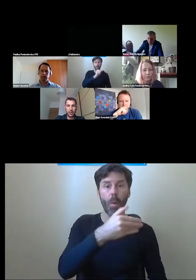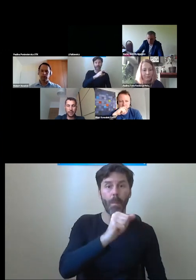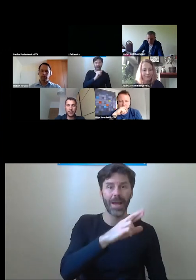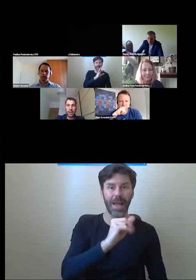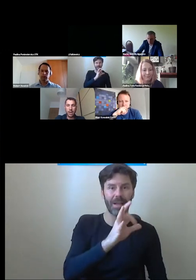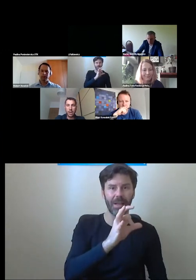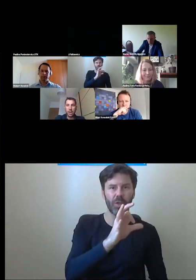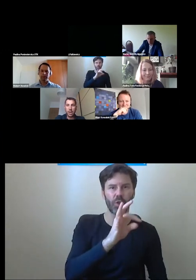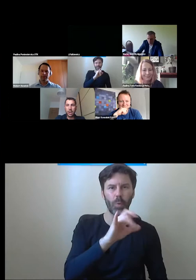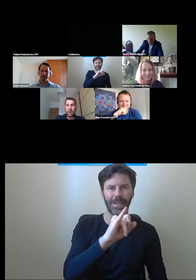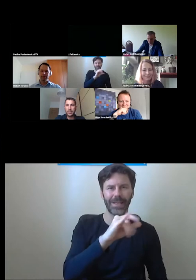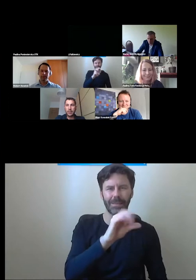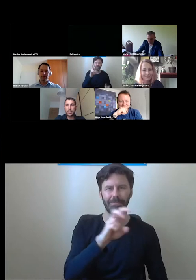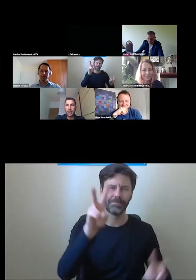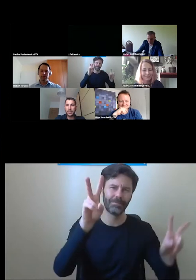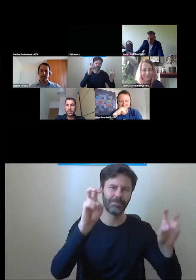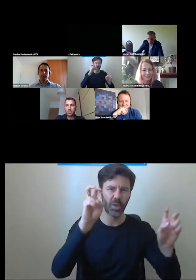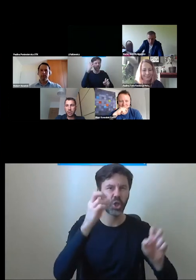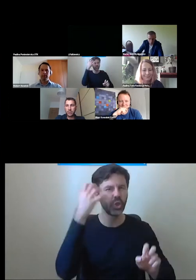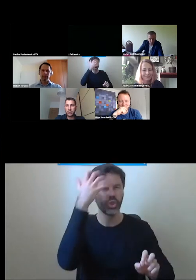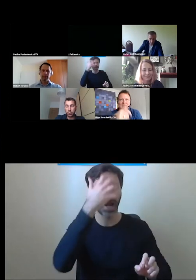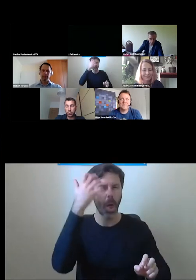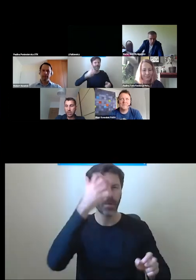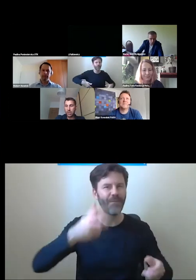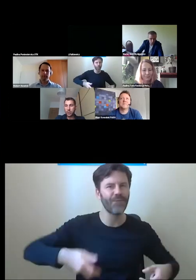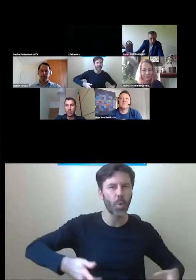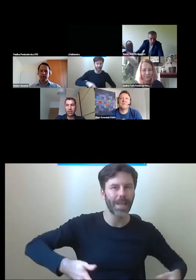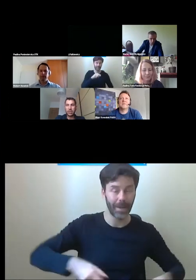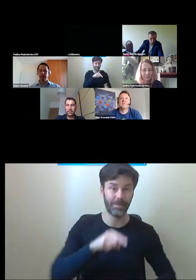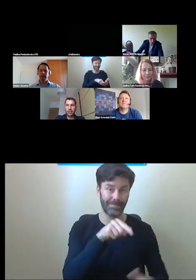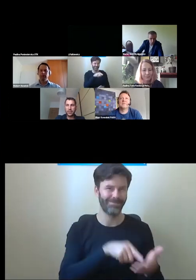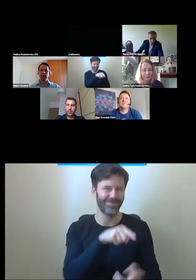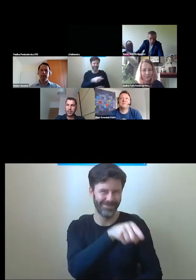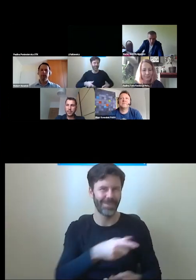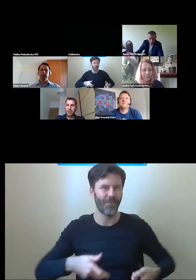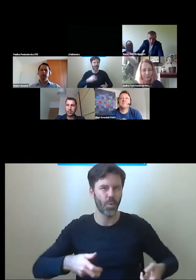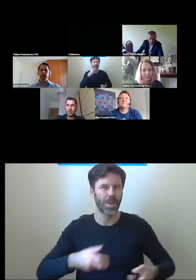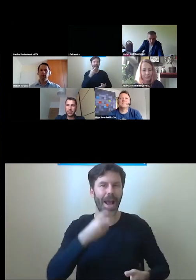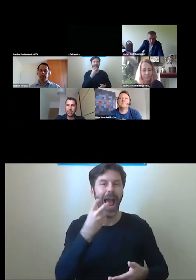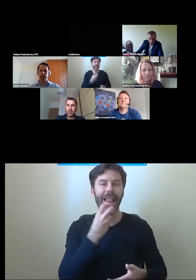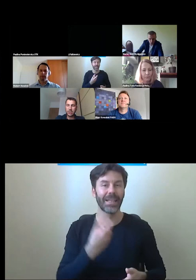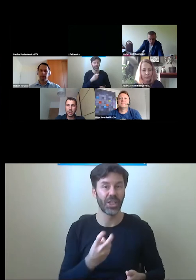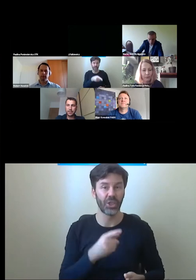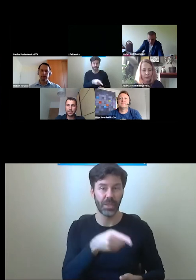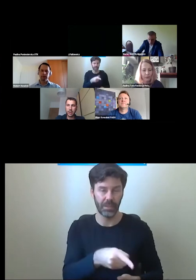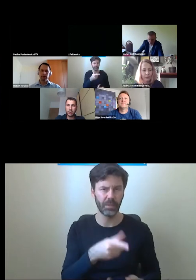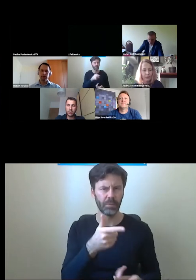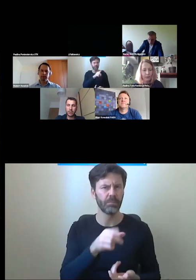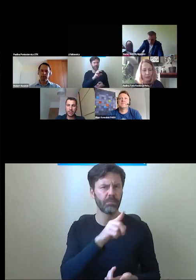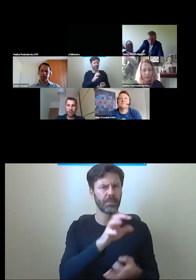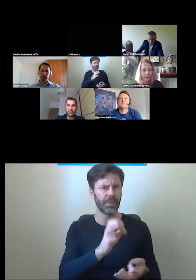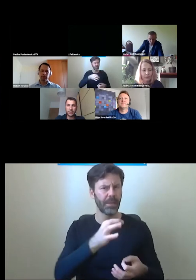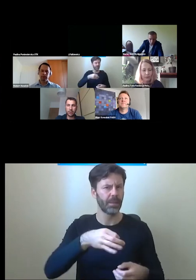Wózkowiczem. Marek porusza się na wózku elektrycznym. W tej chwili chyba prowadzi głównie zajęcia